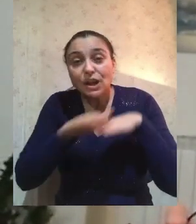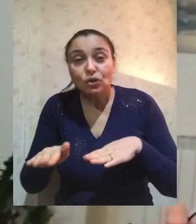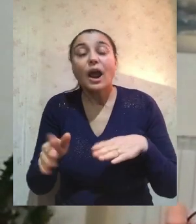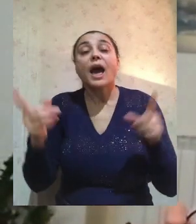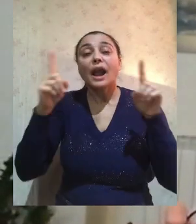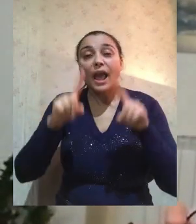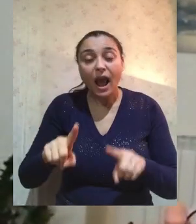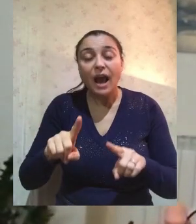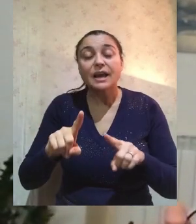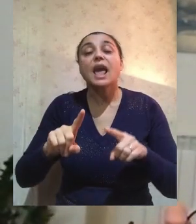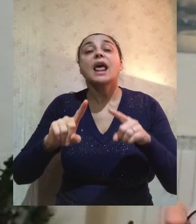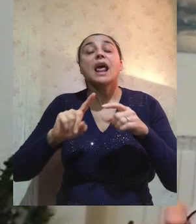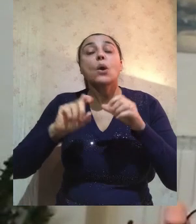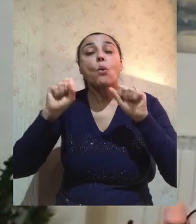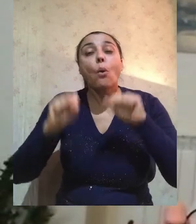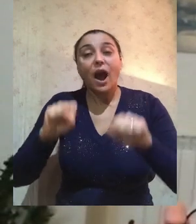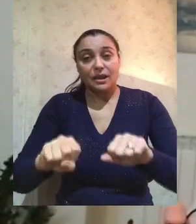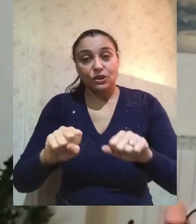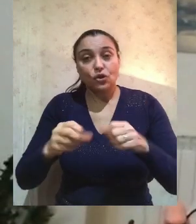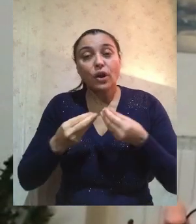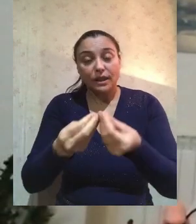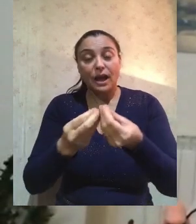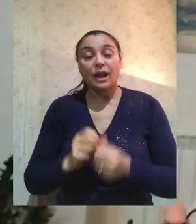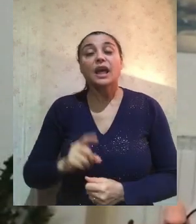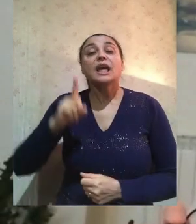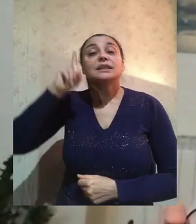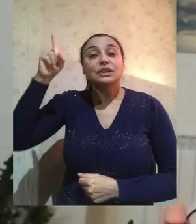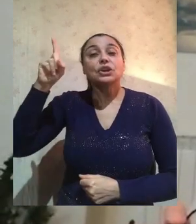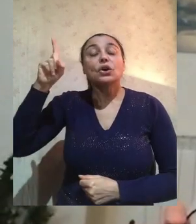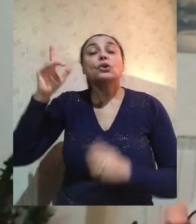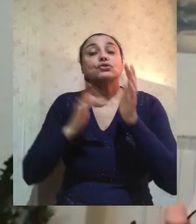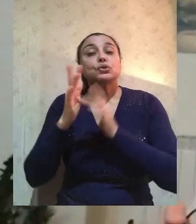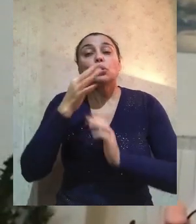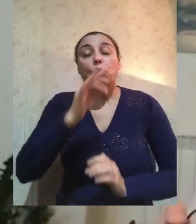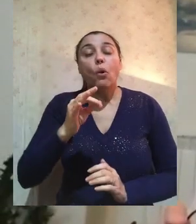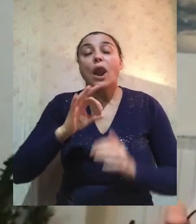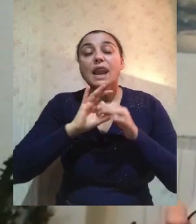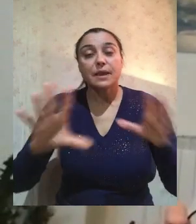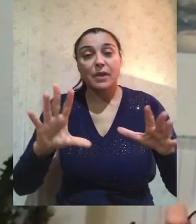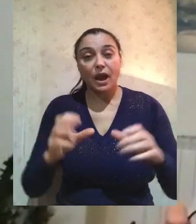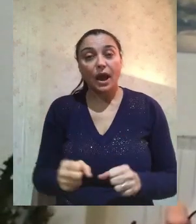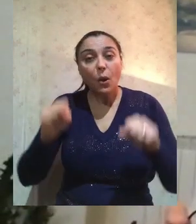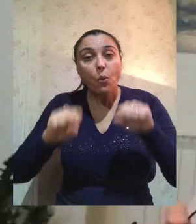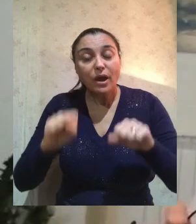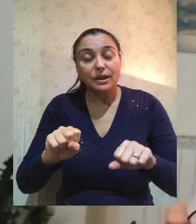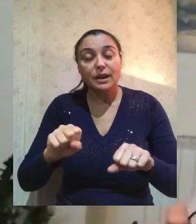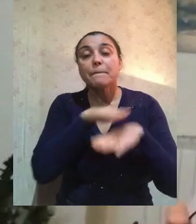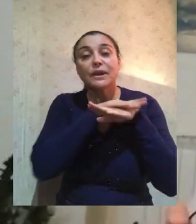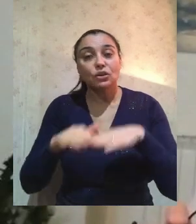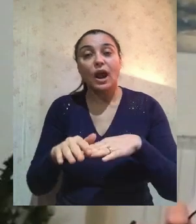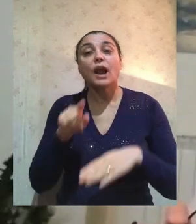cammina? Ora affinché sappiate che il figlio dell'uomo ha sulla terra il potere di perdonare i peccati io ti dico disse al paralitico